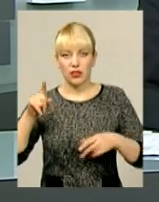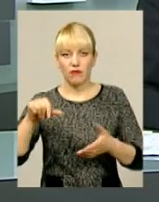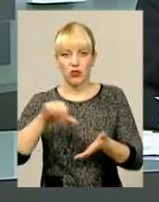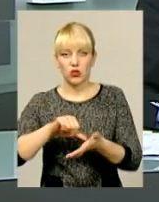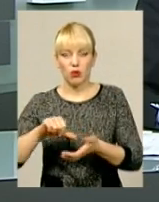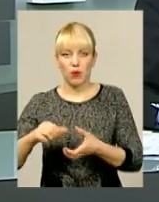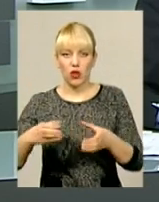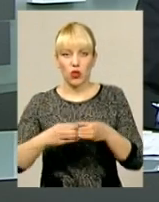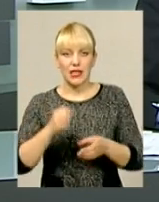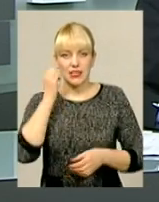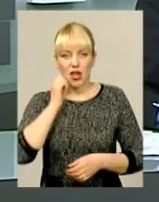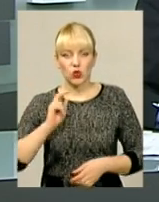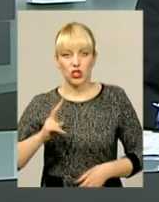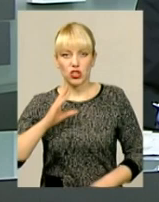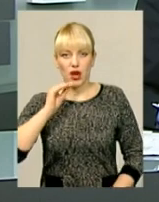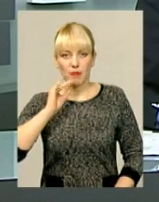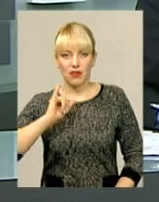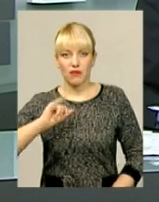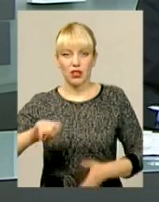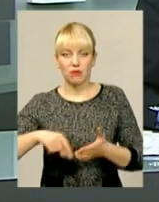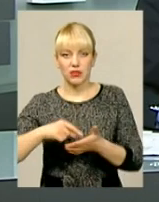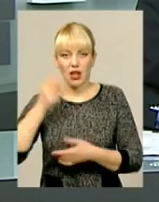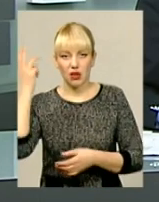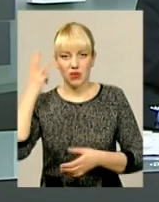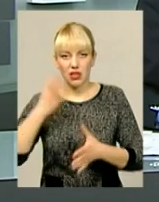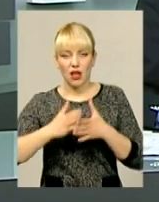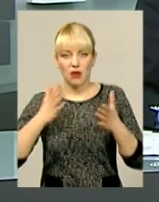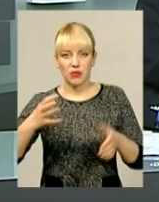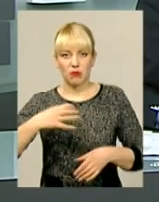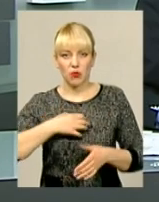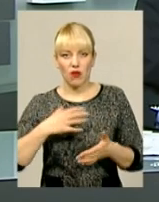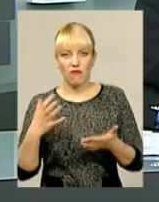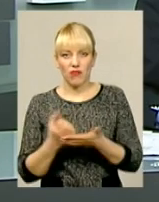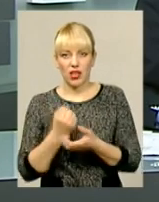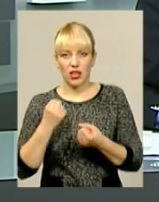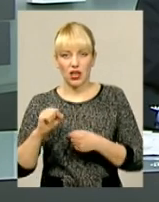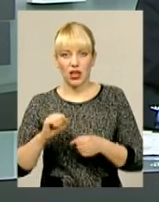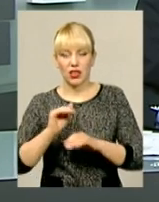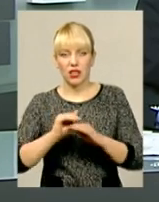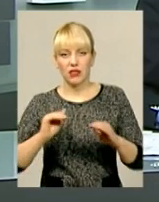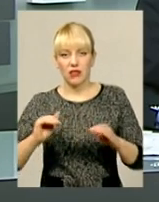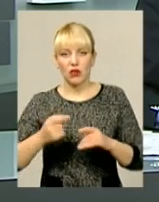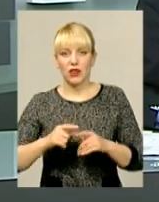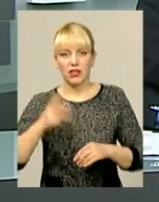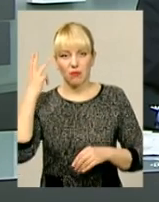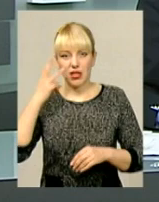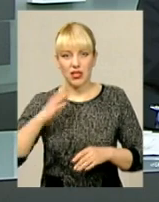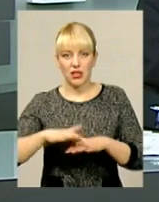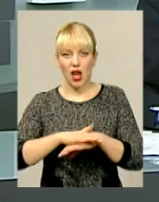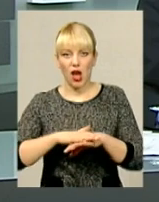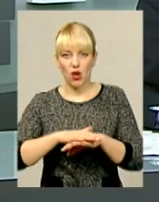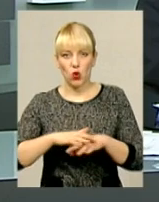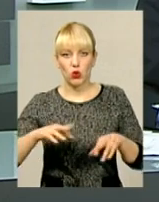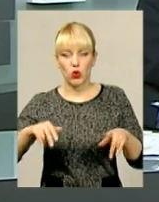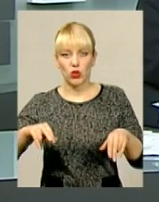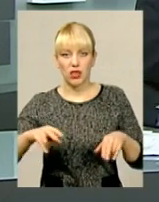Старокостянтинова, Шепетівки та Хмельницького. Чи не найбільше медали виграли вихованці Хмельницького народного ансамблю бального танцю